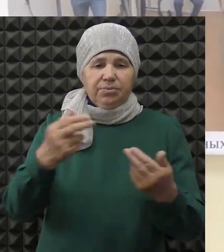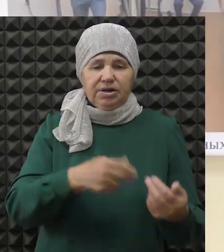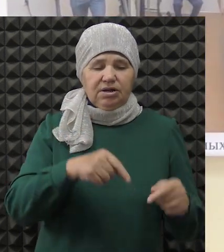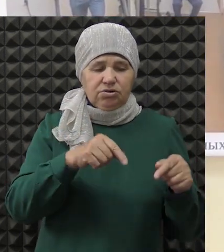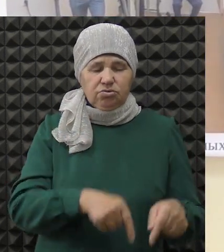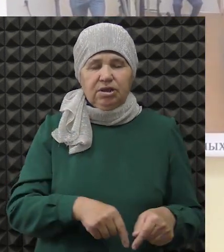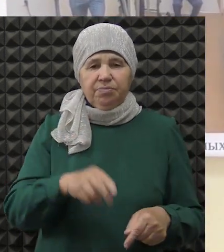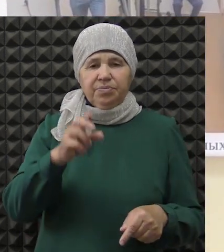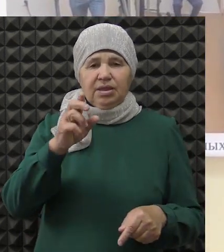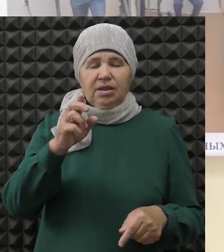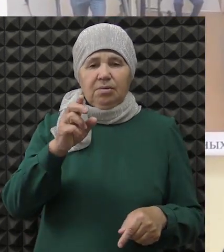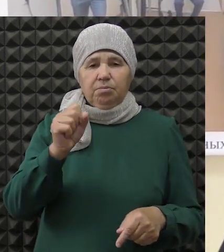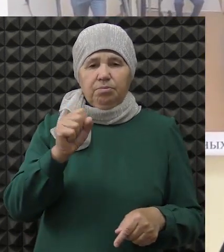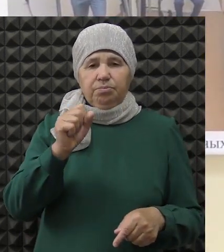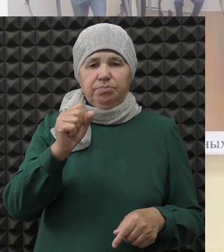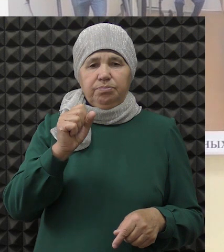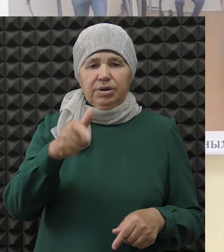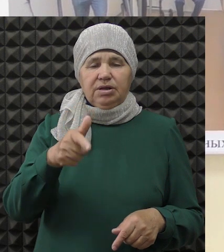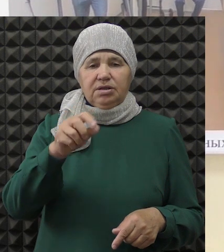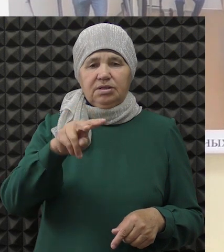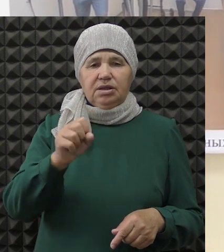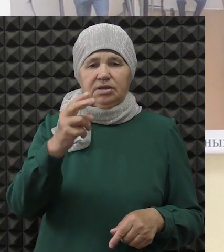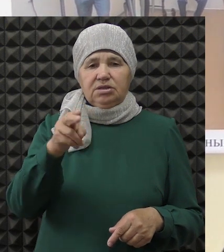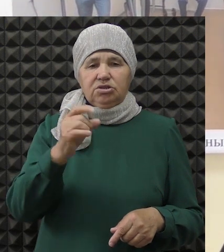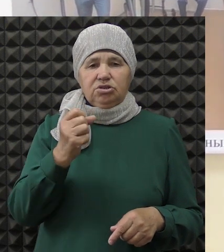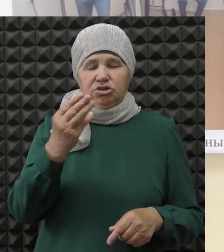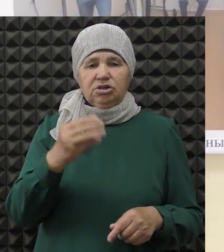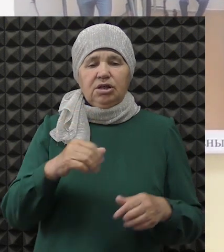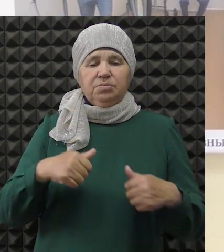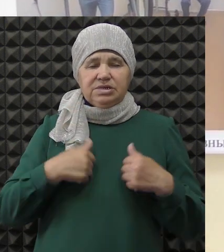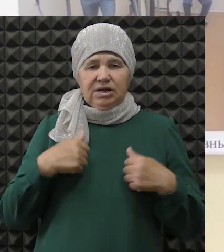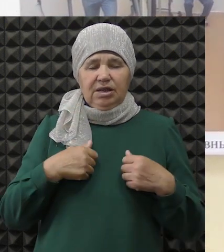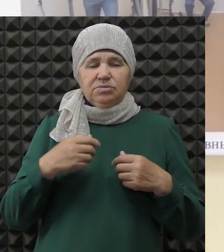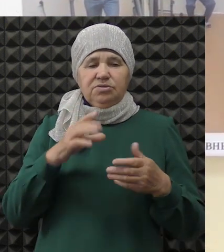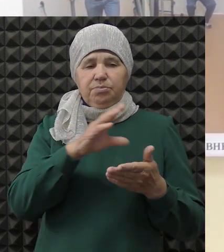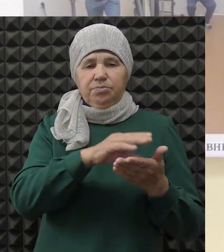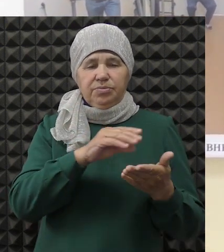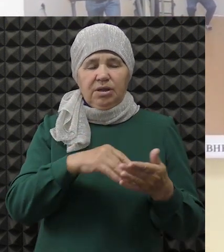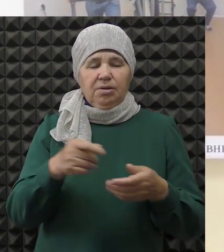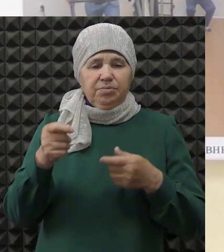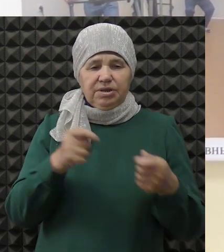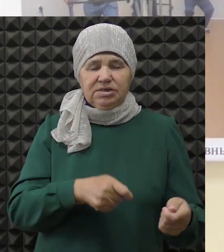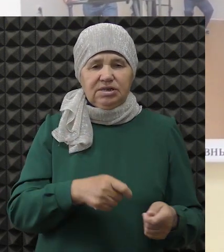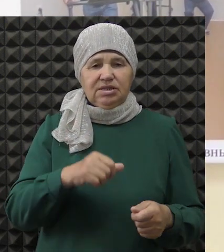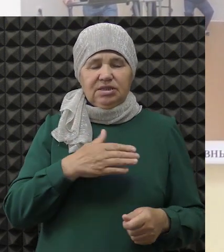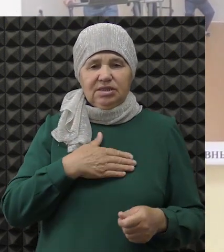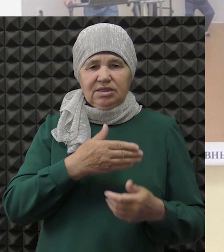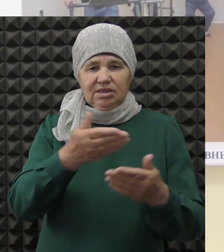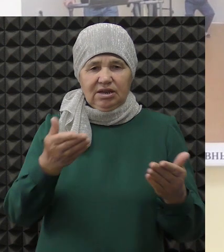приехали из Бангладеша, посмотрели, как это надо делать. Может быть, мы постараемся пригласить наших